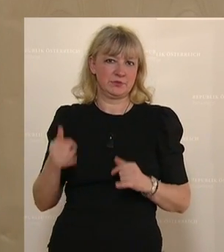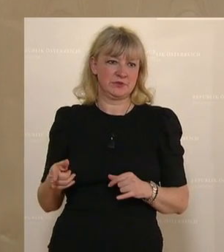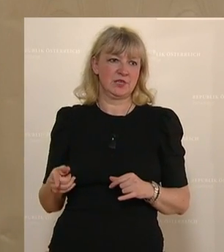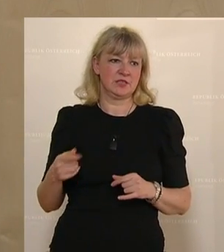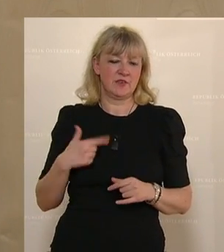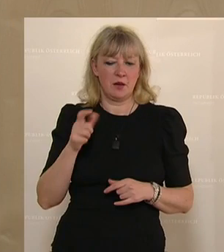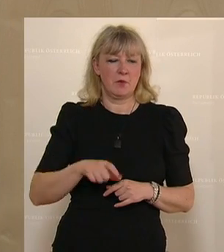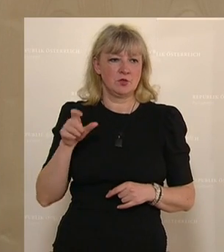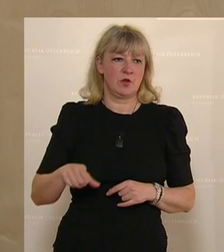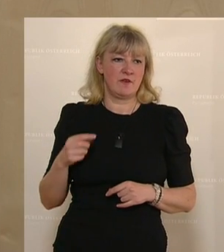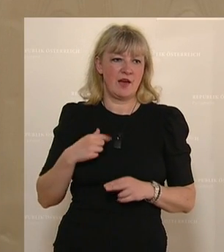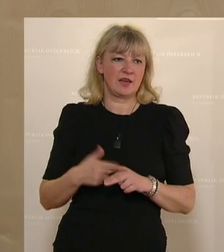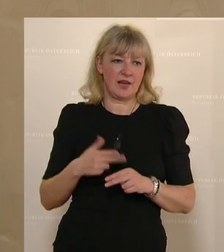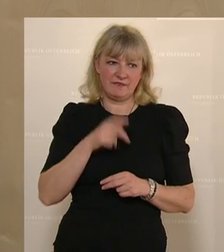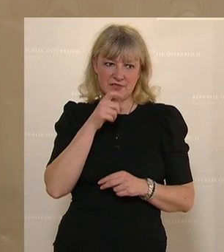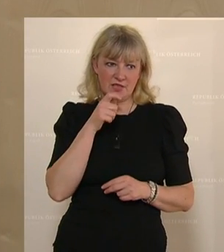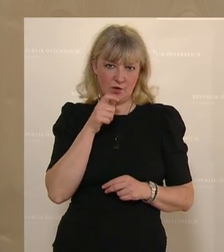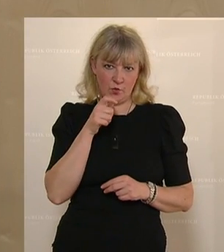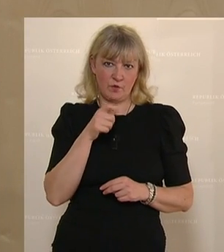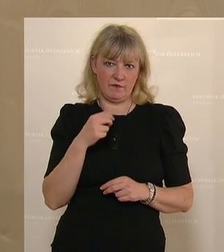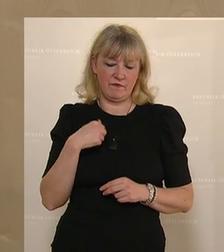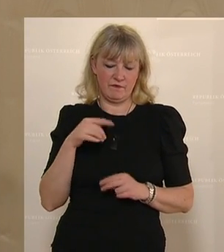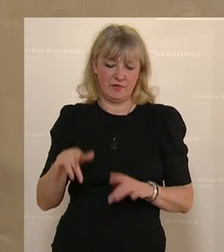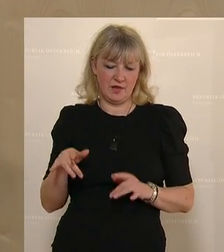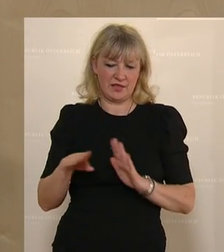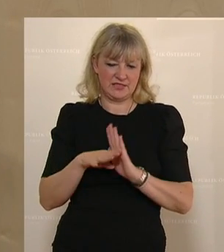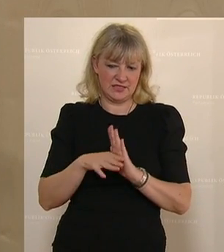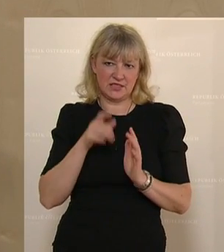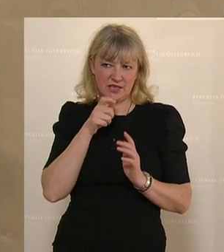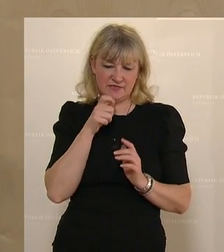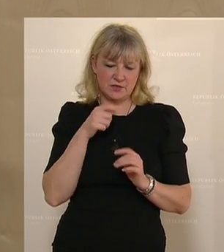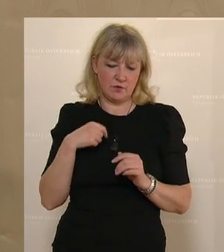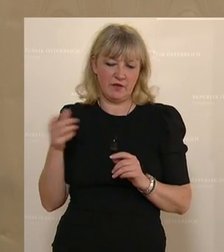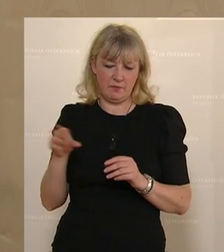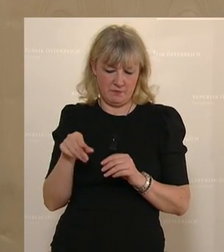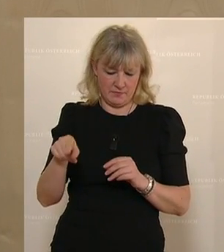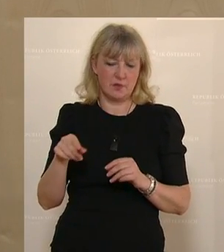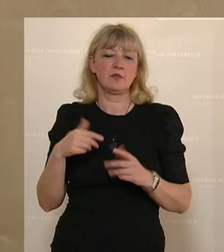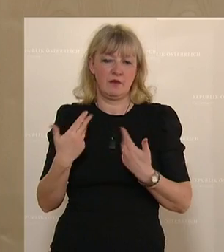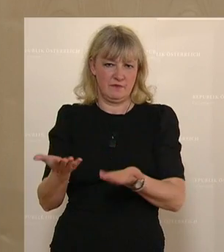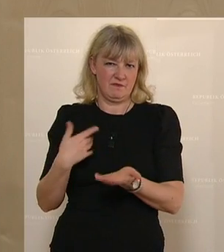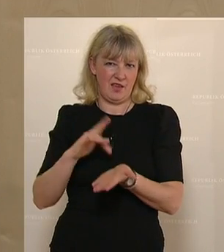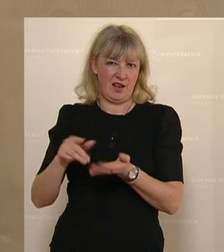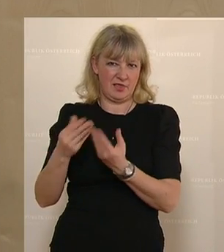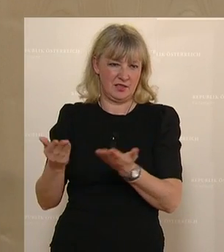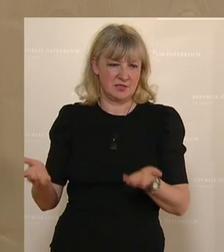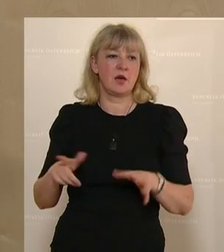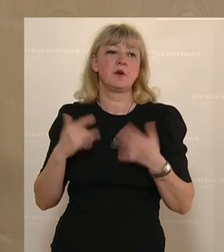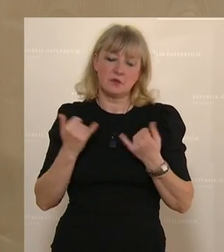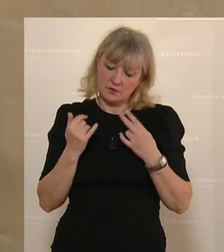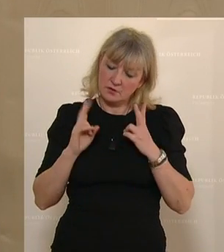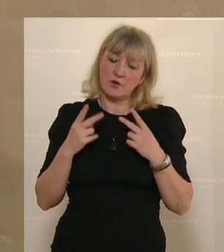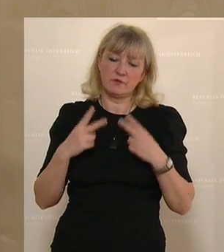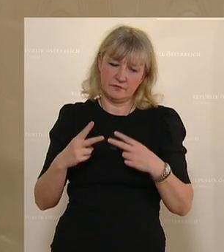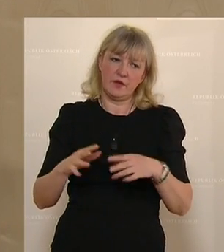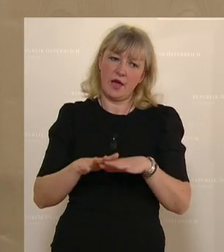für jene Personen waren, die Krankenversicherung bei den gesetzlichen Krankenversicherungsträgern versichert sind. Und das soll auch natürlich